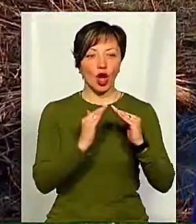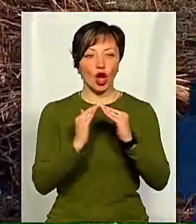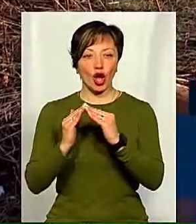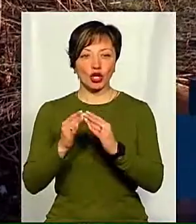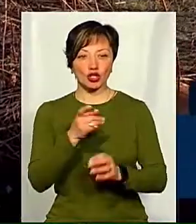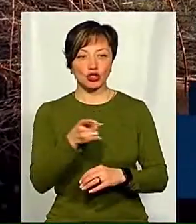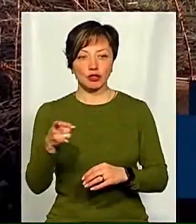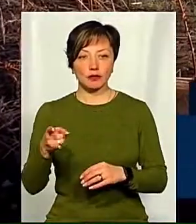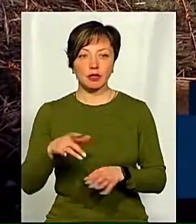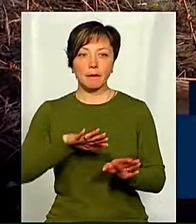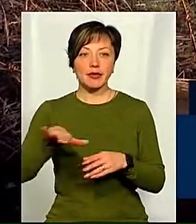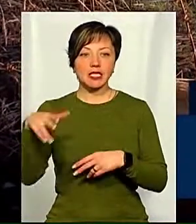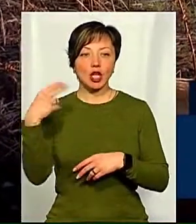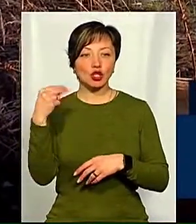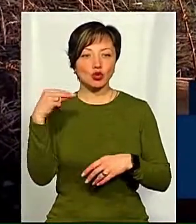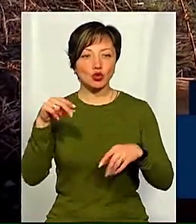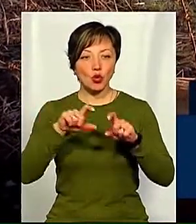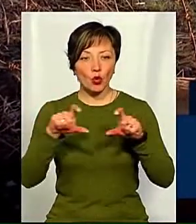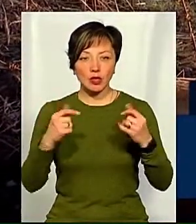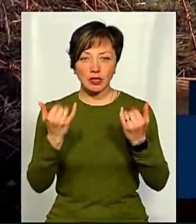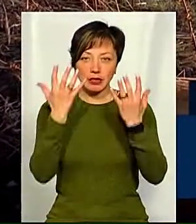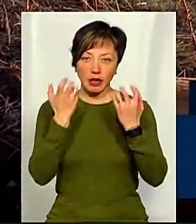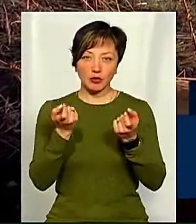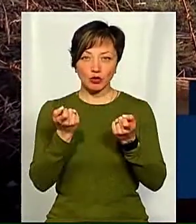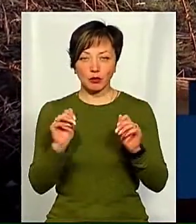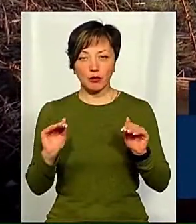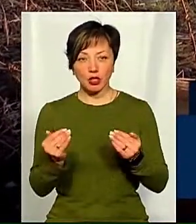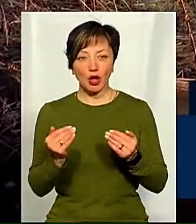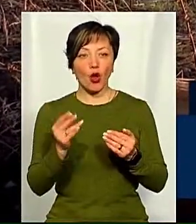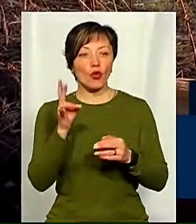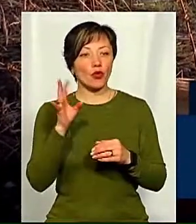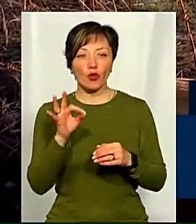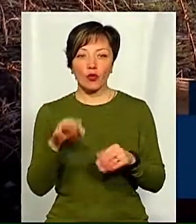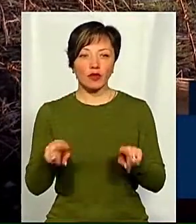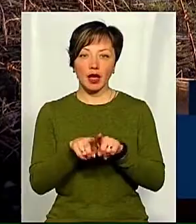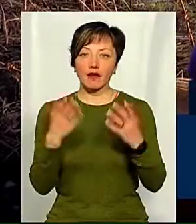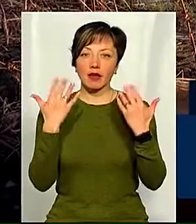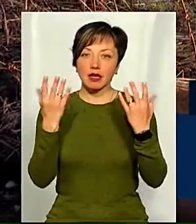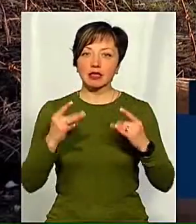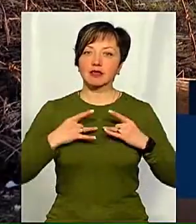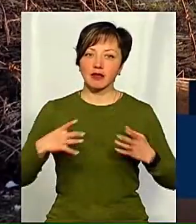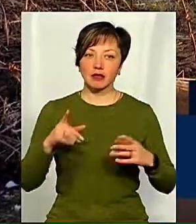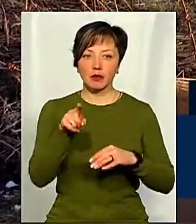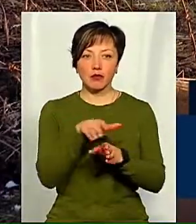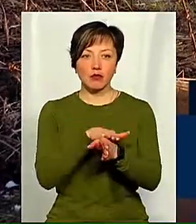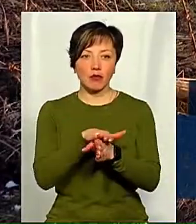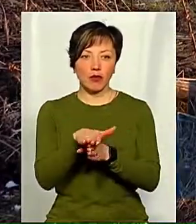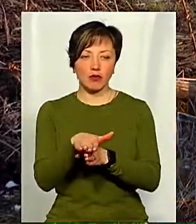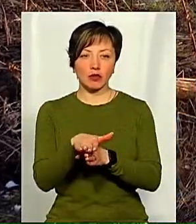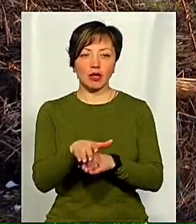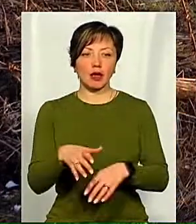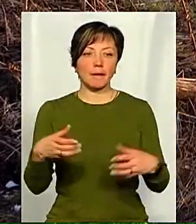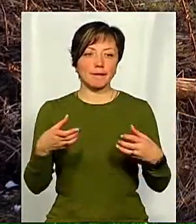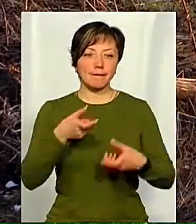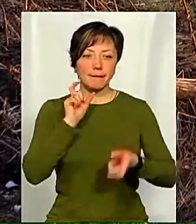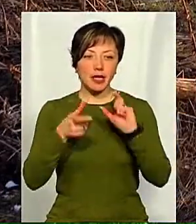Після школи, зараз темно, трошки, в такі вихідні, праздничні, і пили,